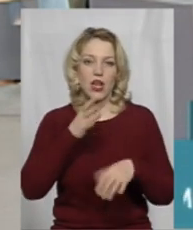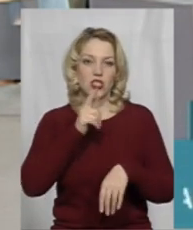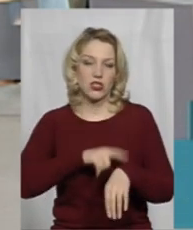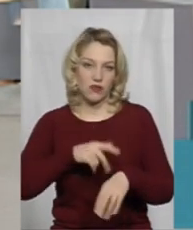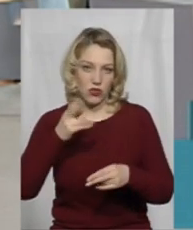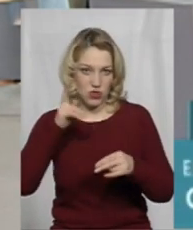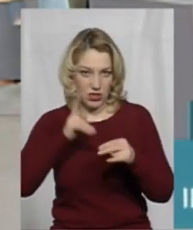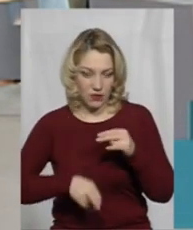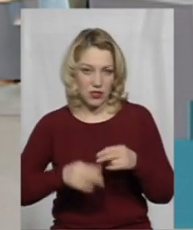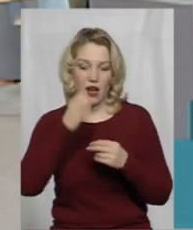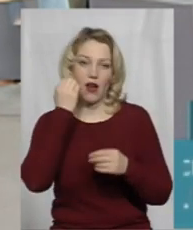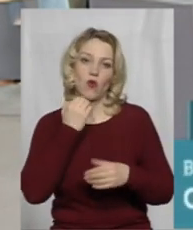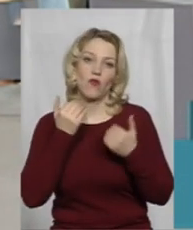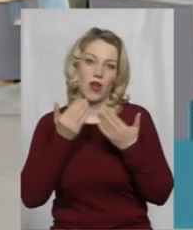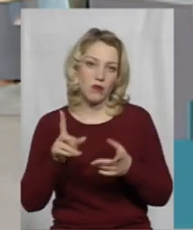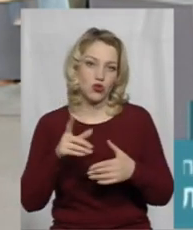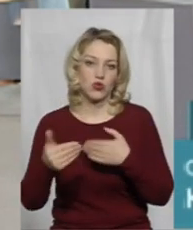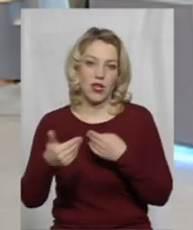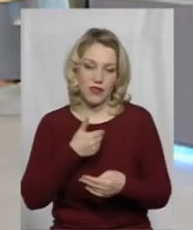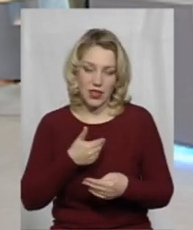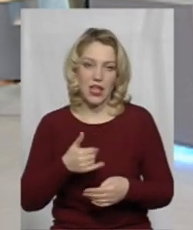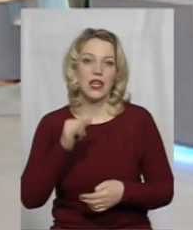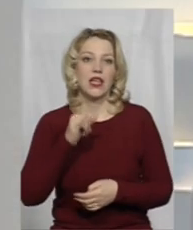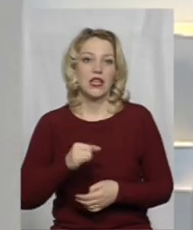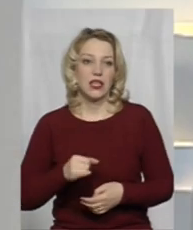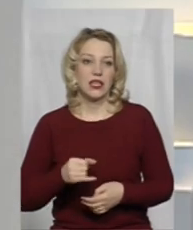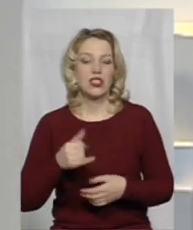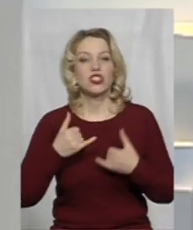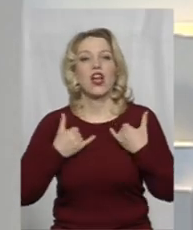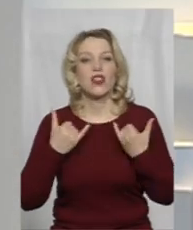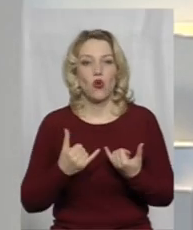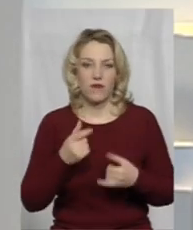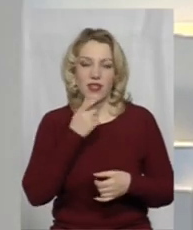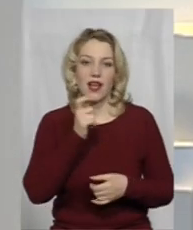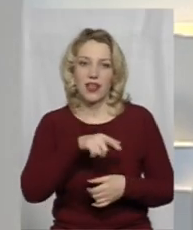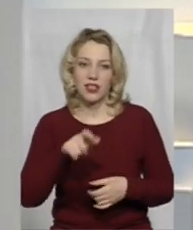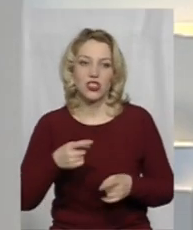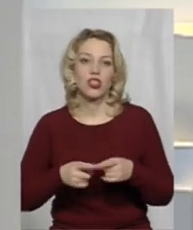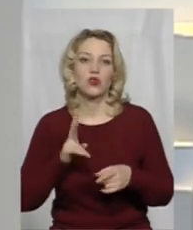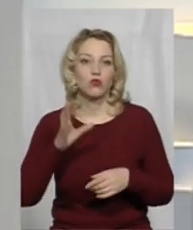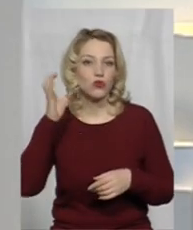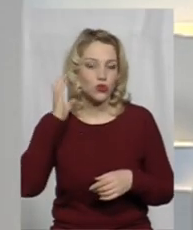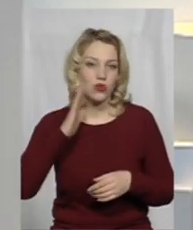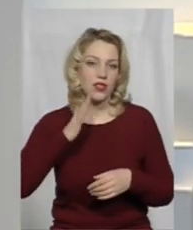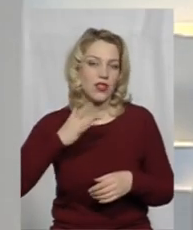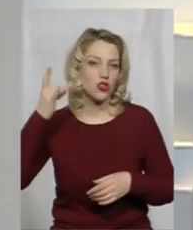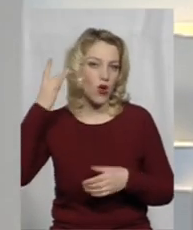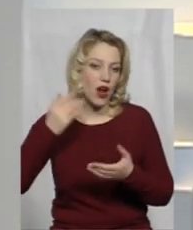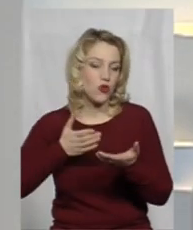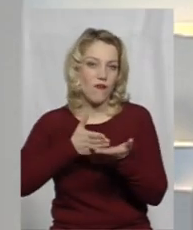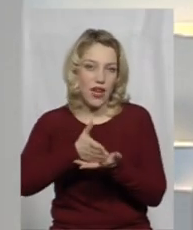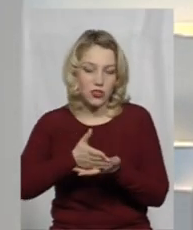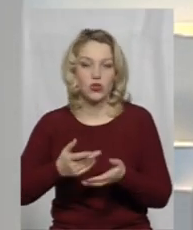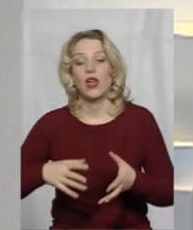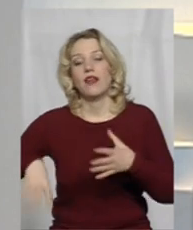нашого ефіру вже до біг кінця. Я дякую вам, що завітали. Дякую вам. Шановні глядачі і ті, хто буде слухати нашу радіоверсію,